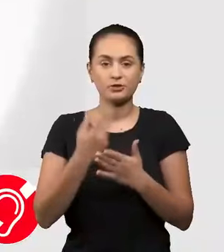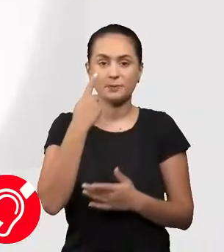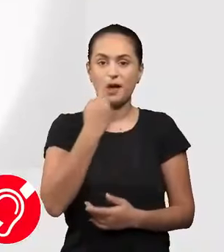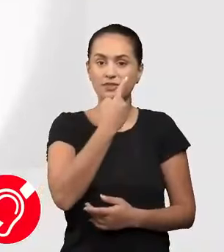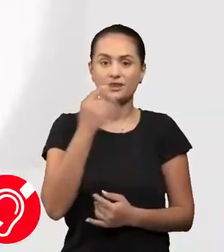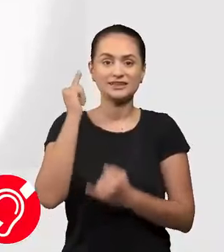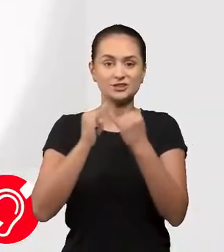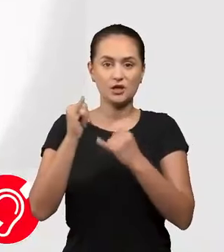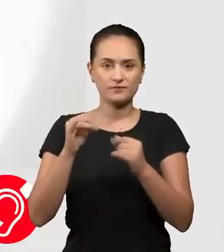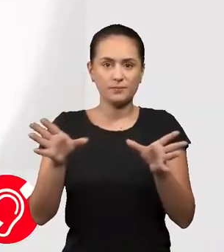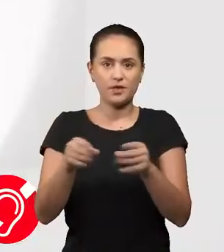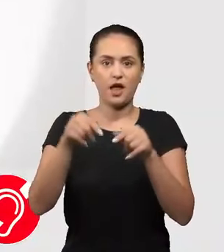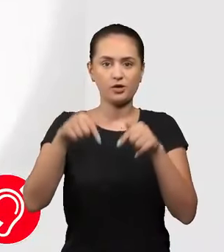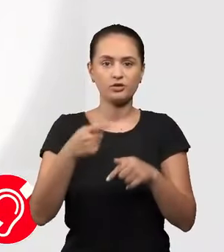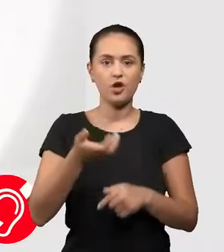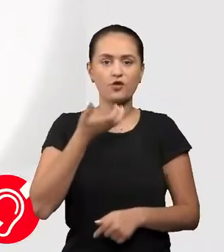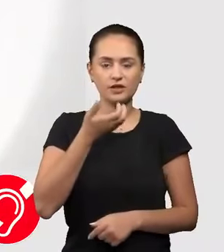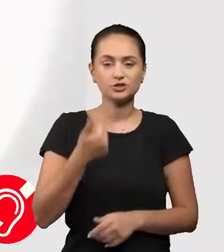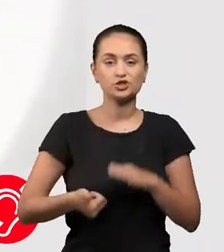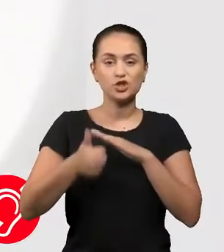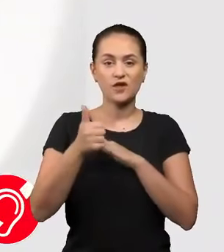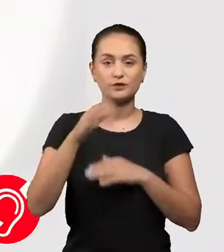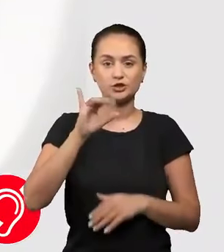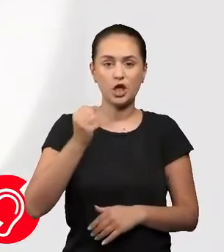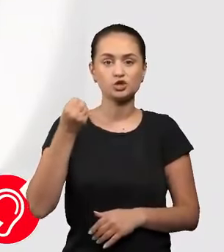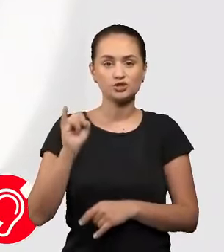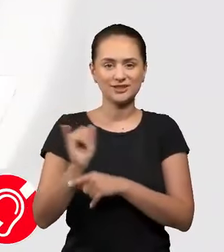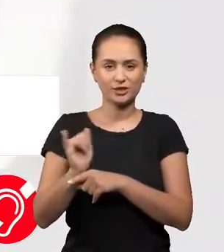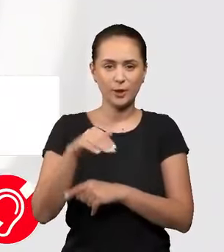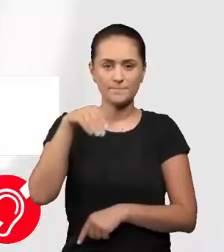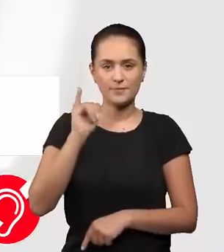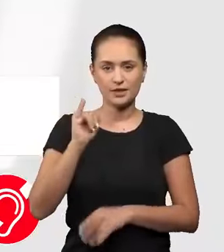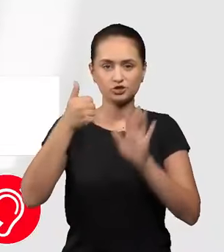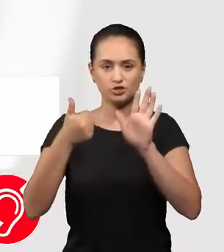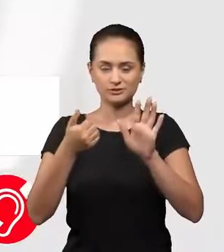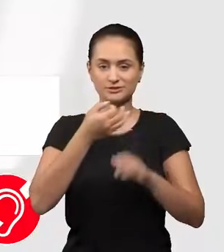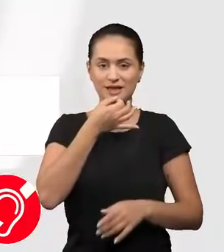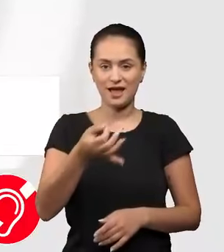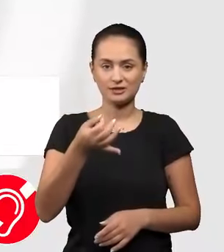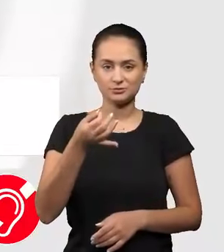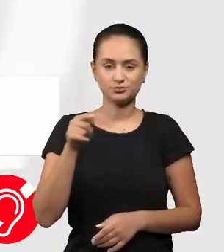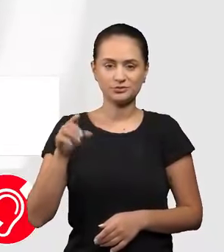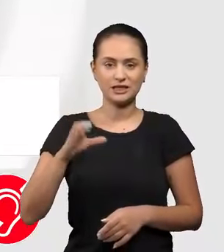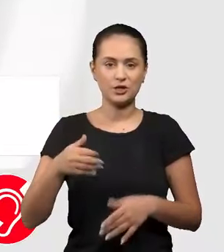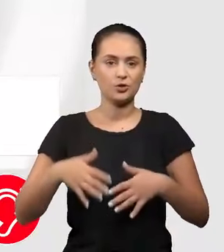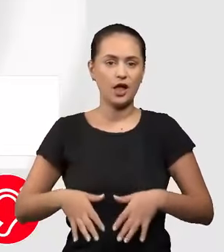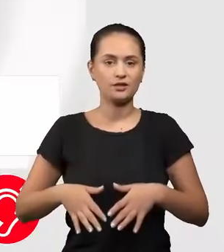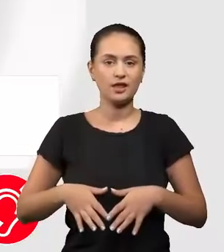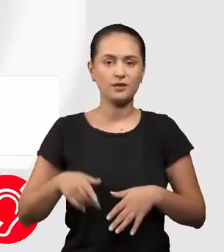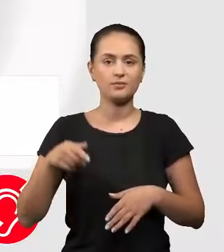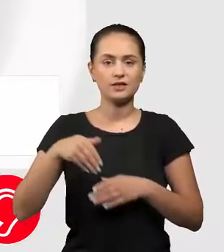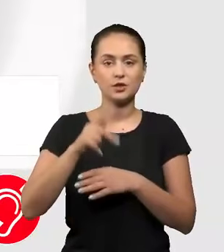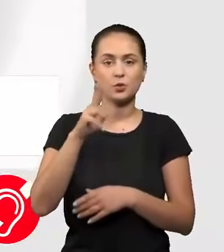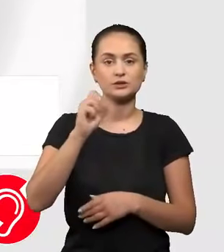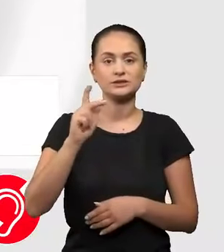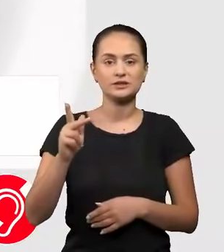Pentru prima dată în istorie, aflați împreună în contextul unei conferințe, șeful CIA William Burns și directorul ME6 Richard Moore